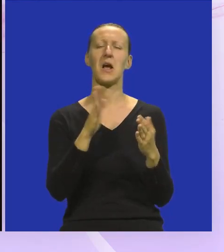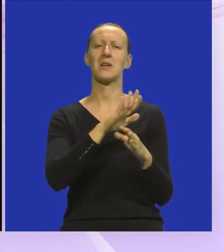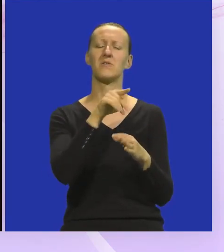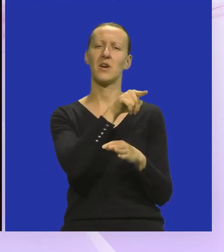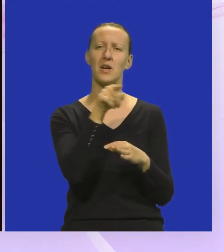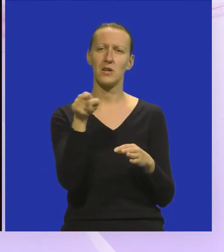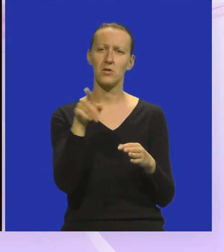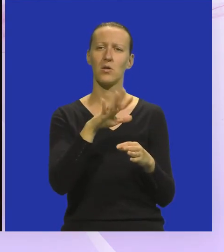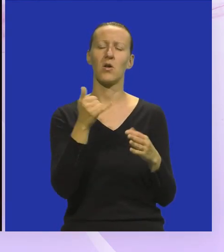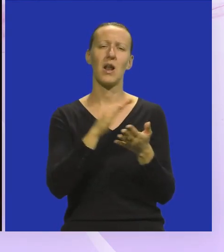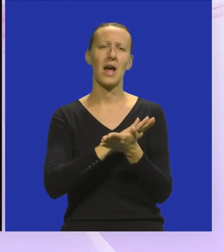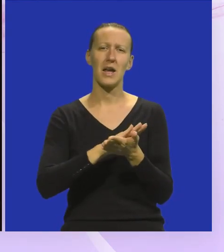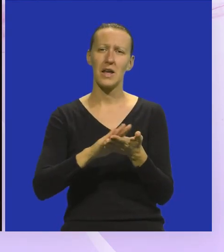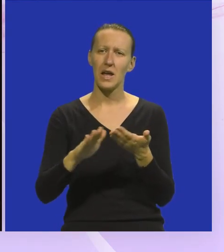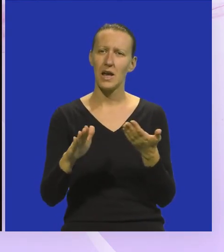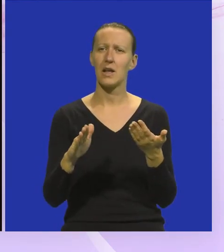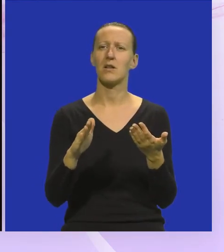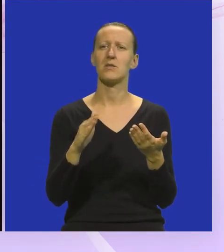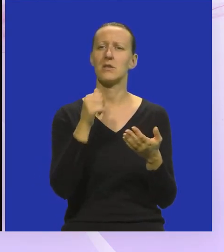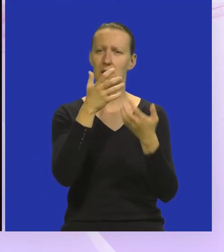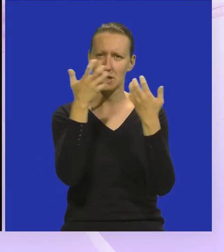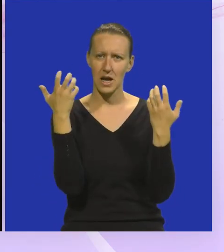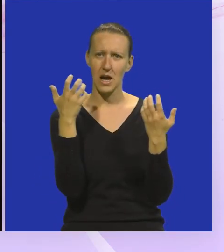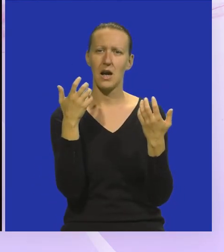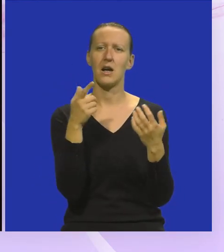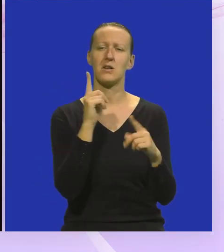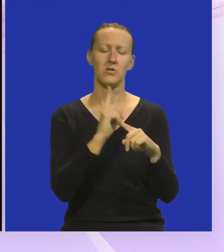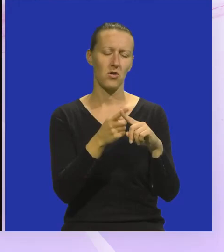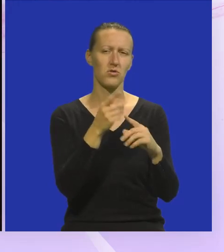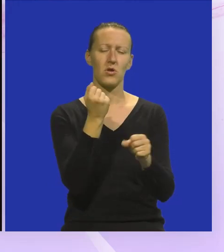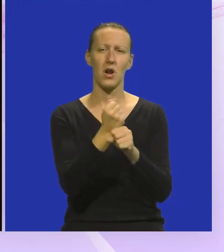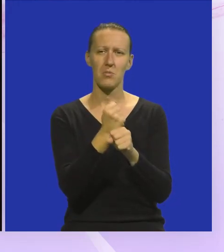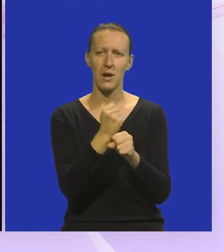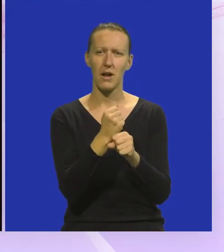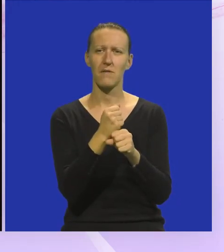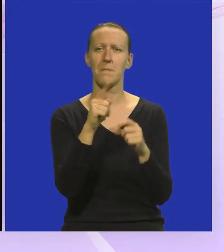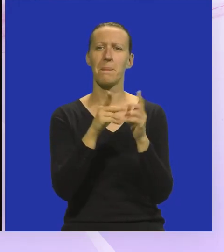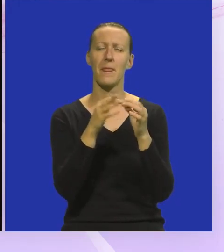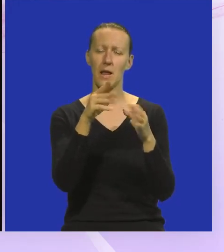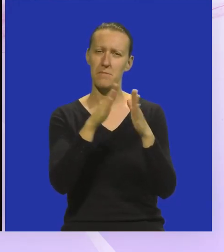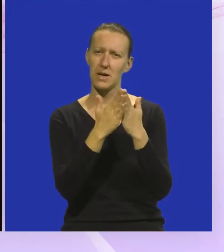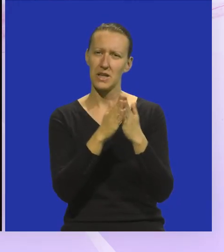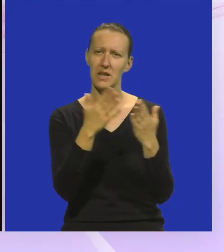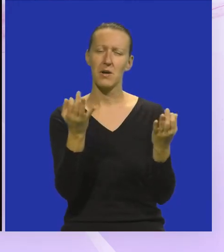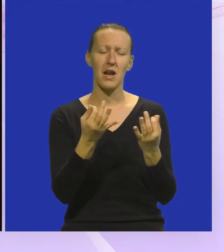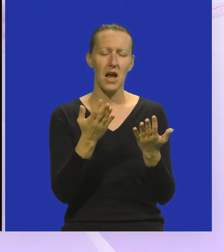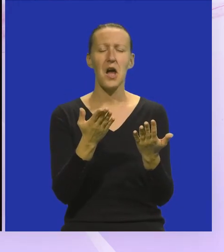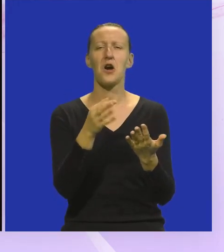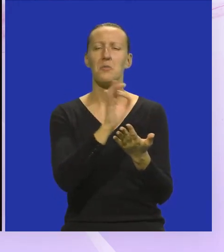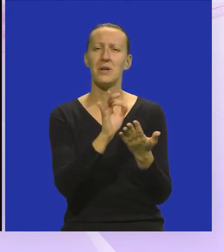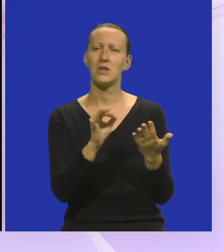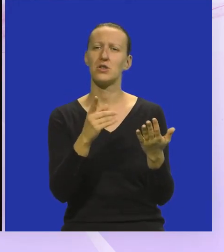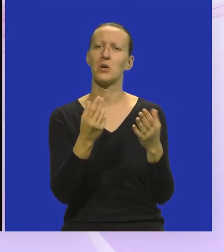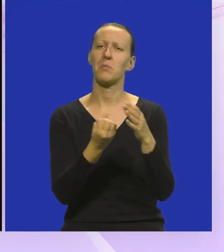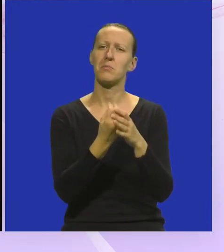Sve to na vrlo jednostavan, jasan i koncizan način, tematizirajući na neki način i